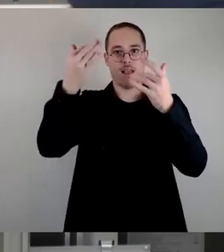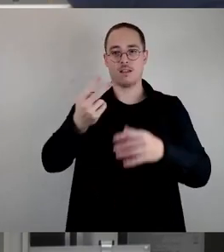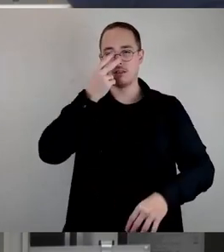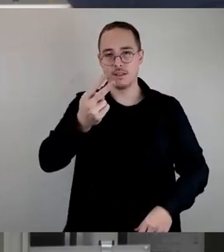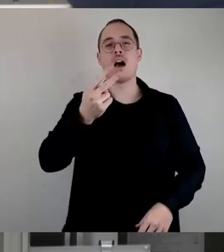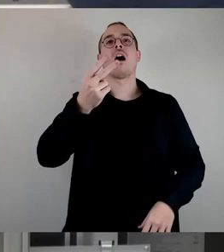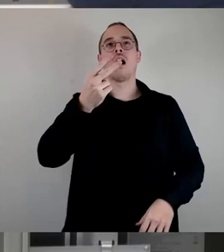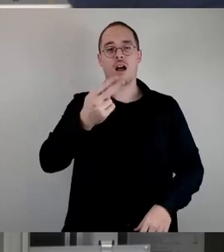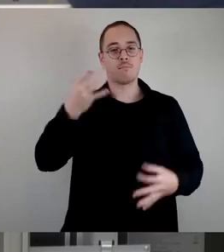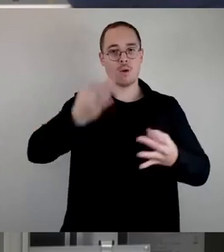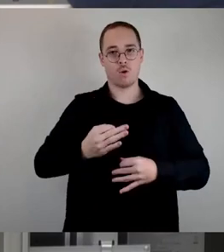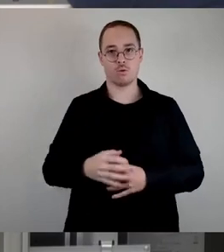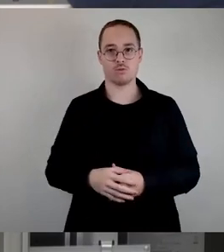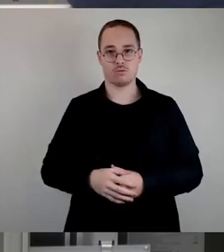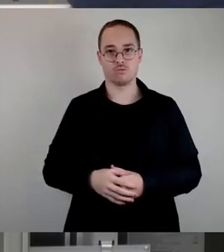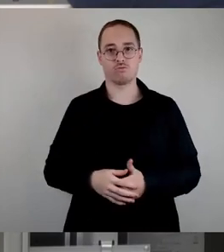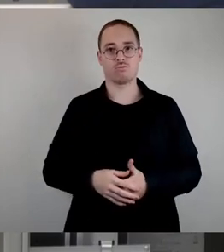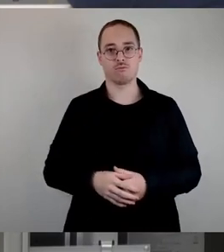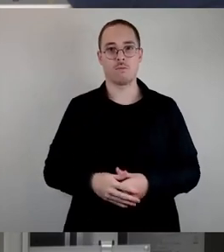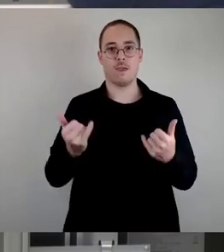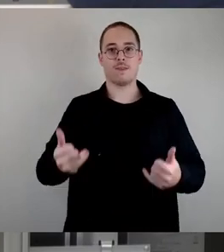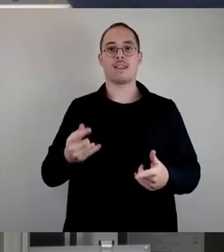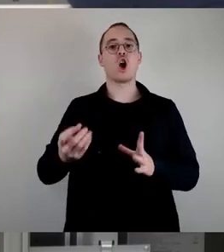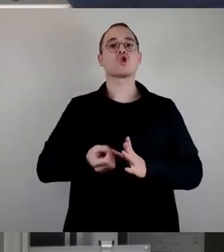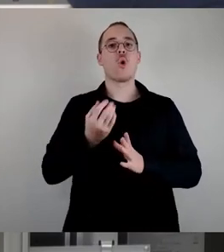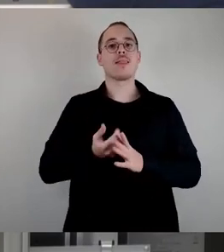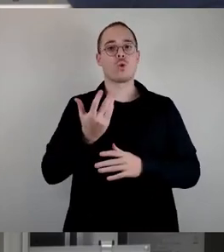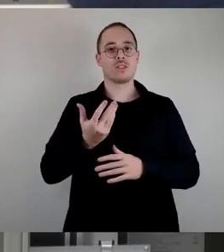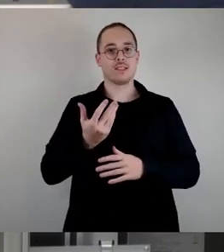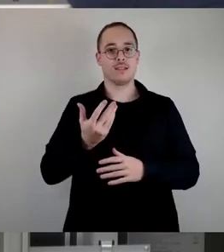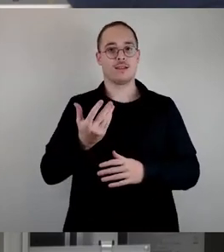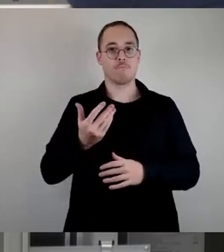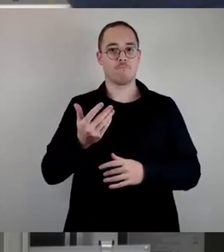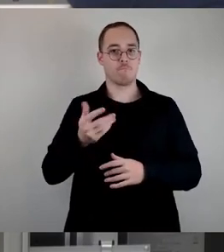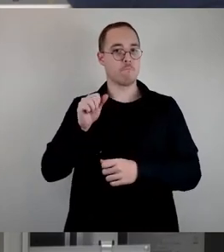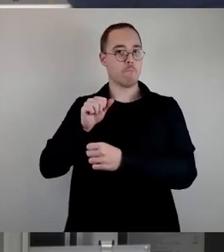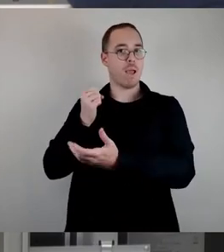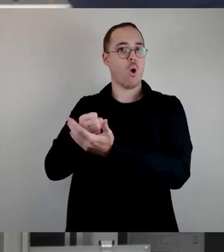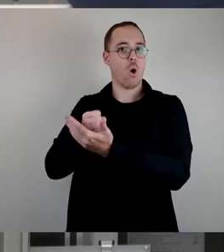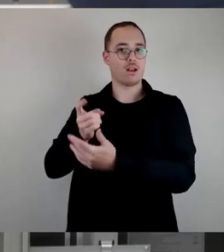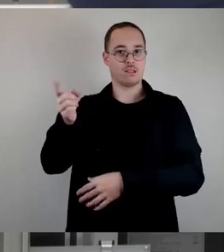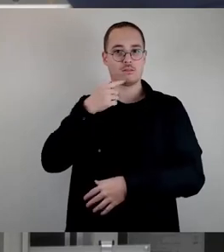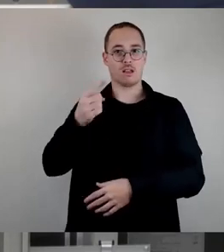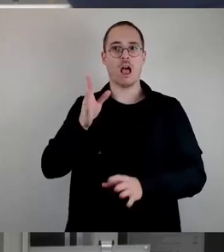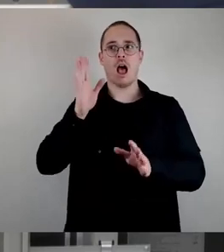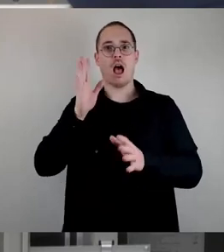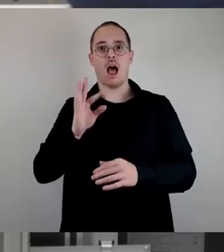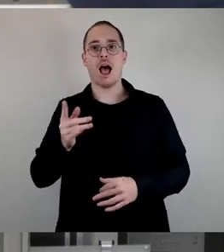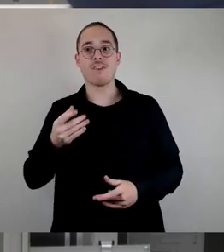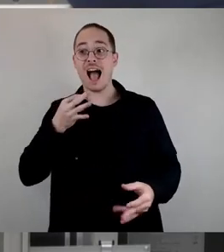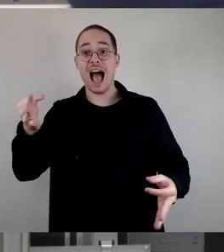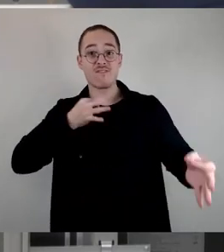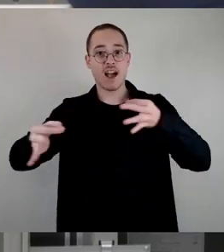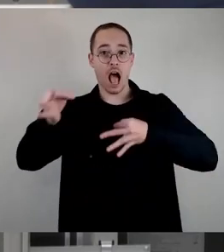hört man jetzt aus Richtung der Kultusbehörde, naja, die Anmeldungen kommen vor allen Dingen aus dem Umland, also der unmittelbaren Umgebung dieser